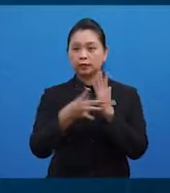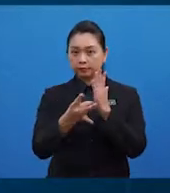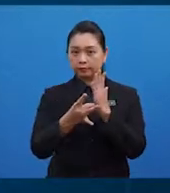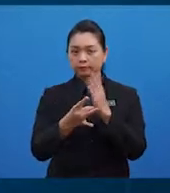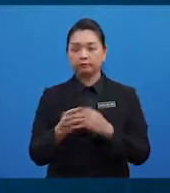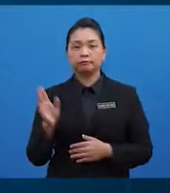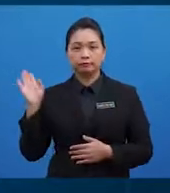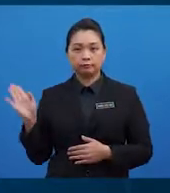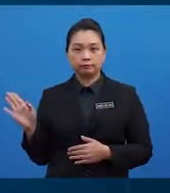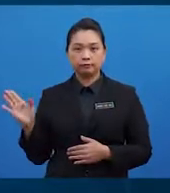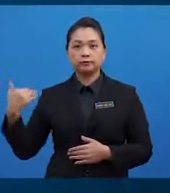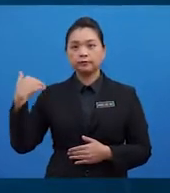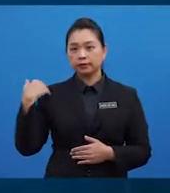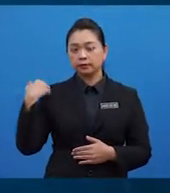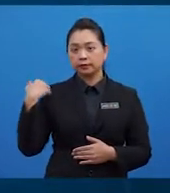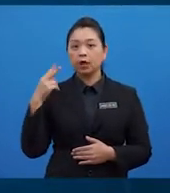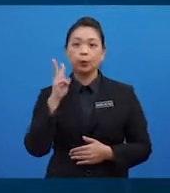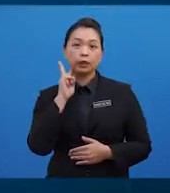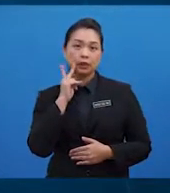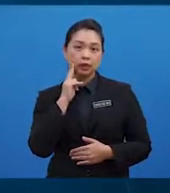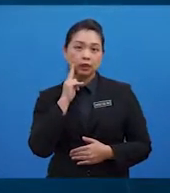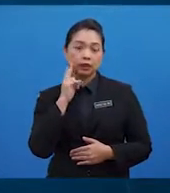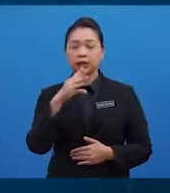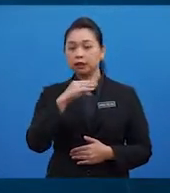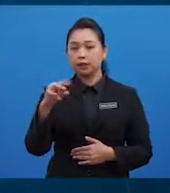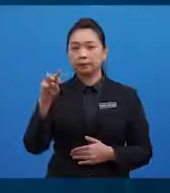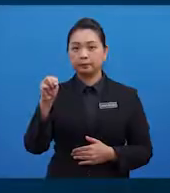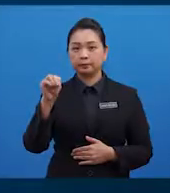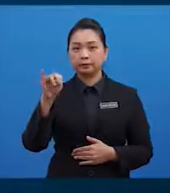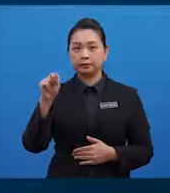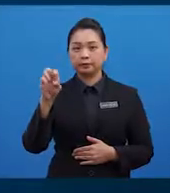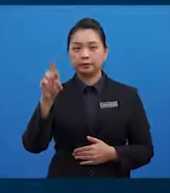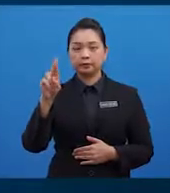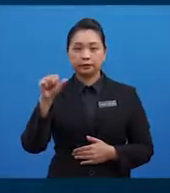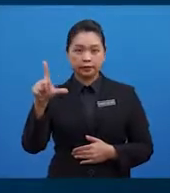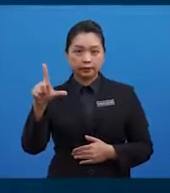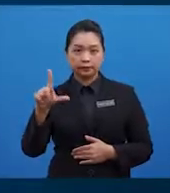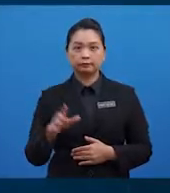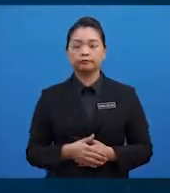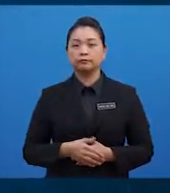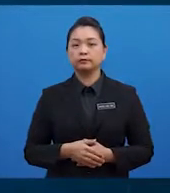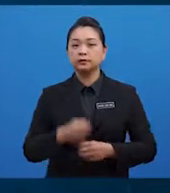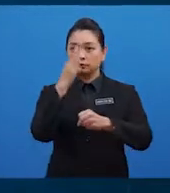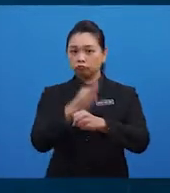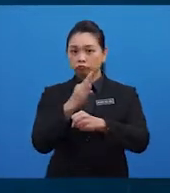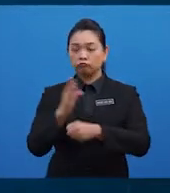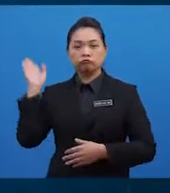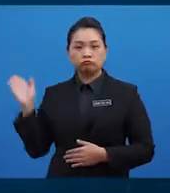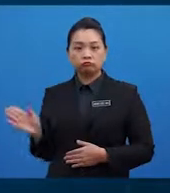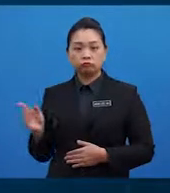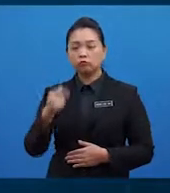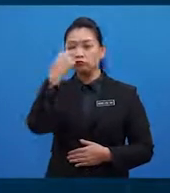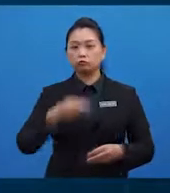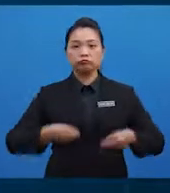mikronutrien pula terdiri daripada vitamin dan mineral. fungsi mikronutrien adalah untuk